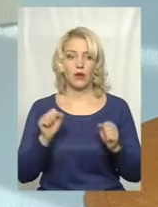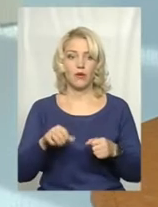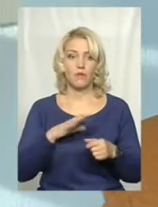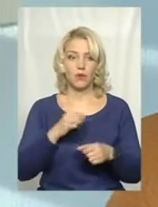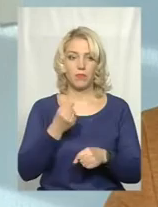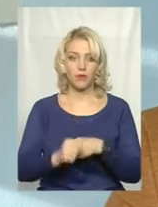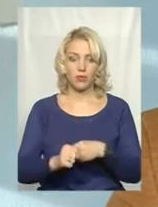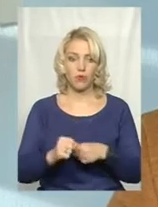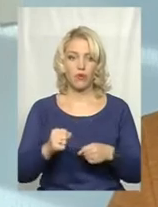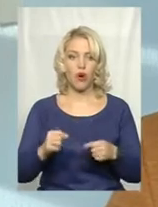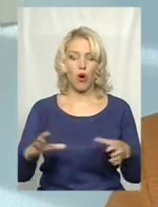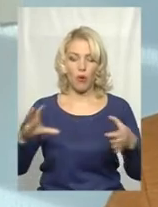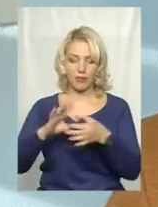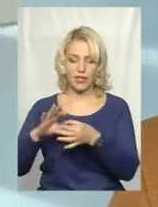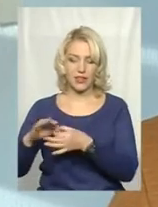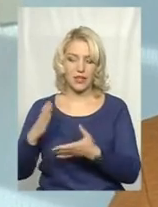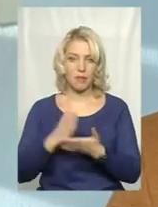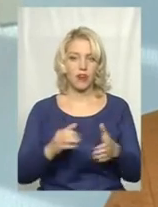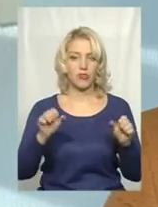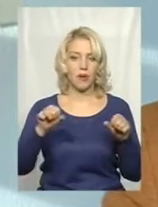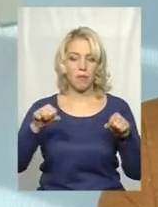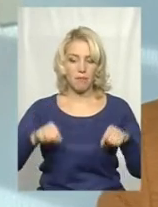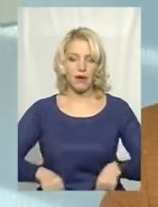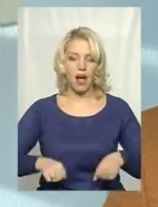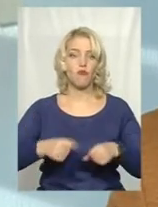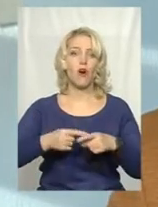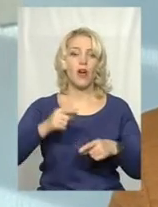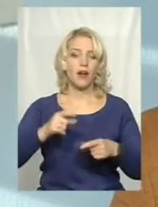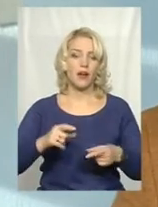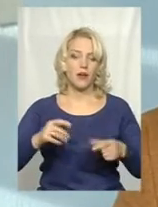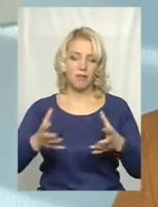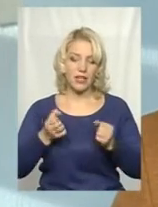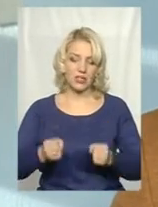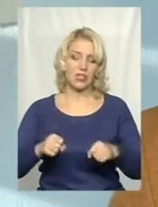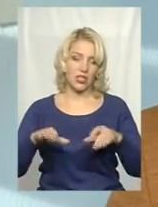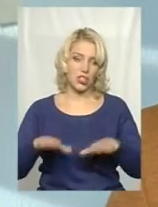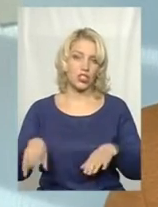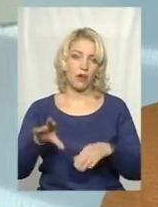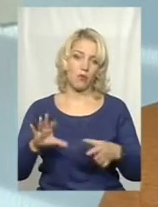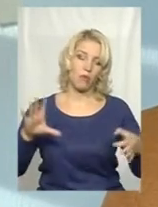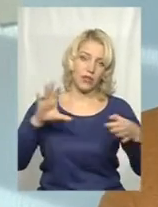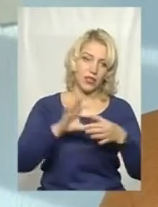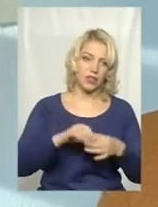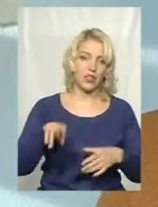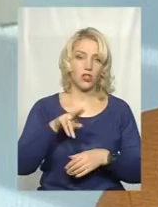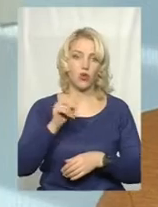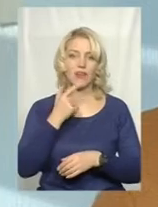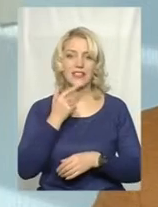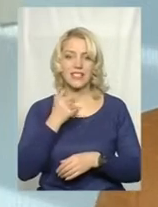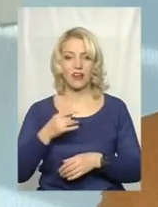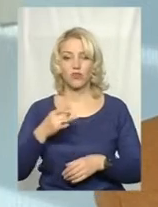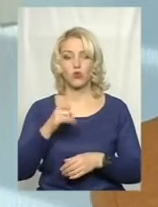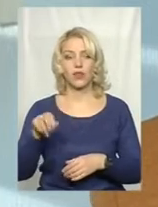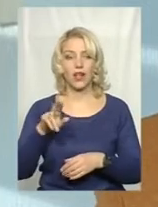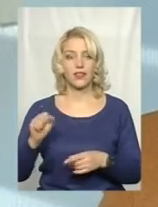примусового об'єднання, мають право прийняти рішення про приєднання до Красилівської міської ради. Єдина відмінність, чому,